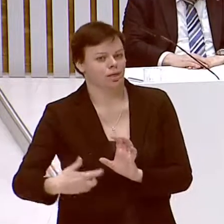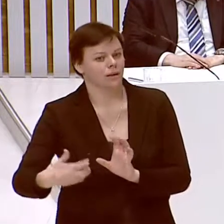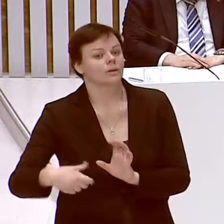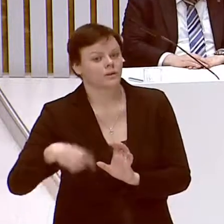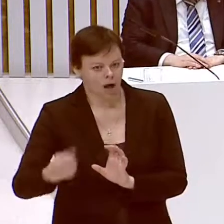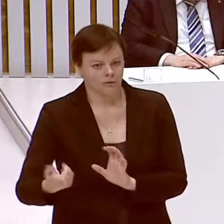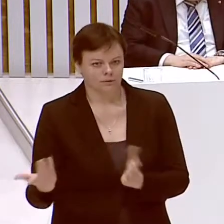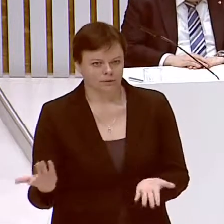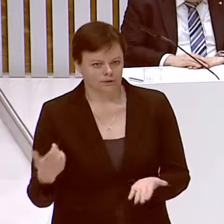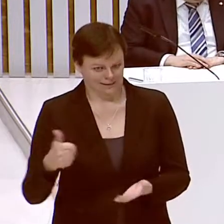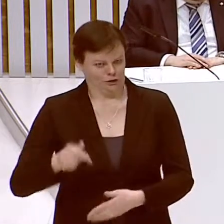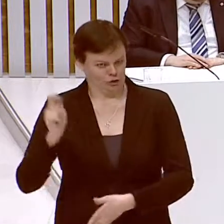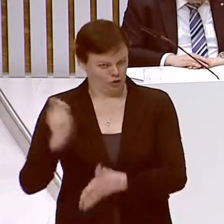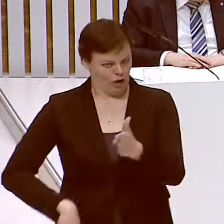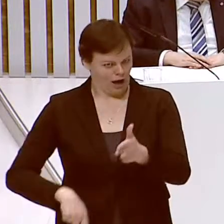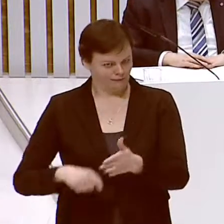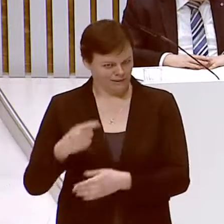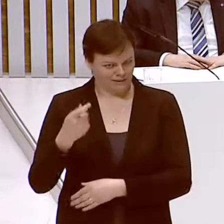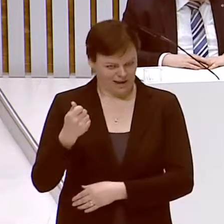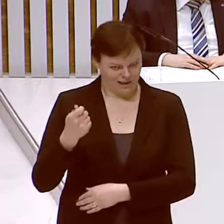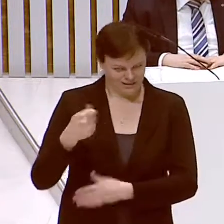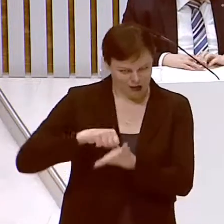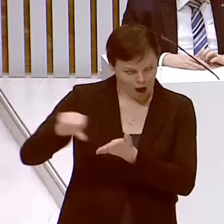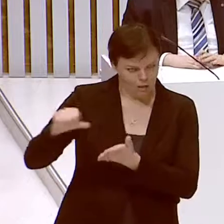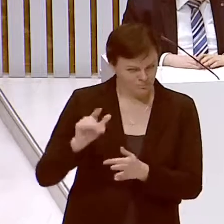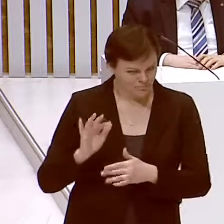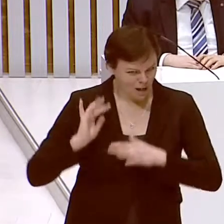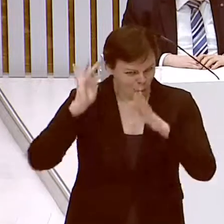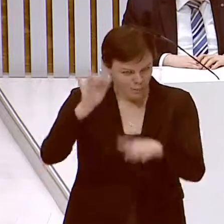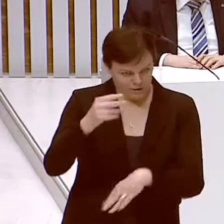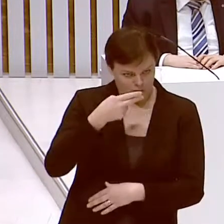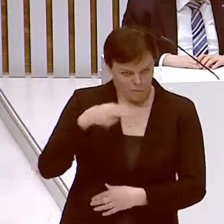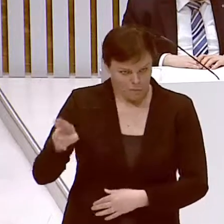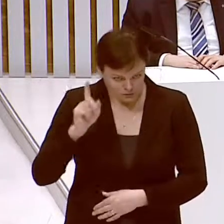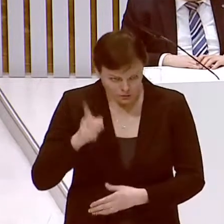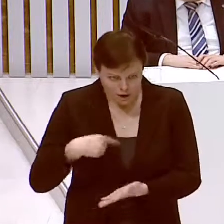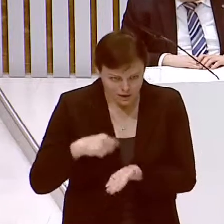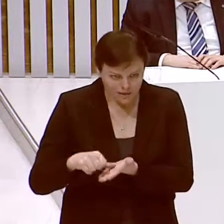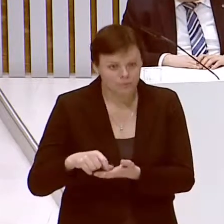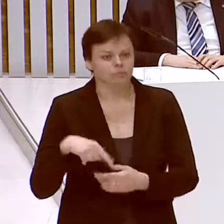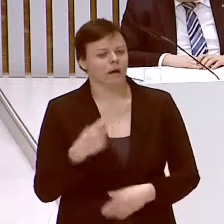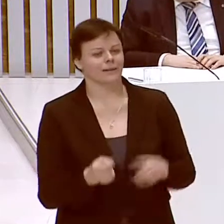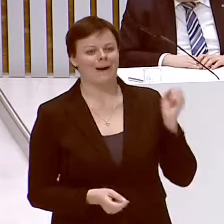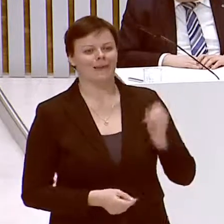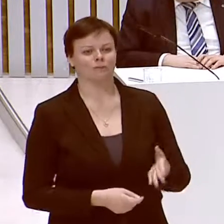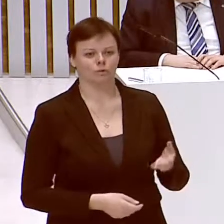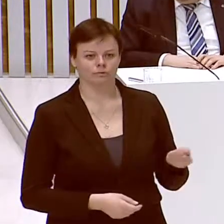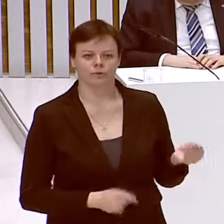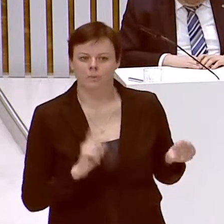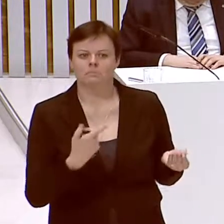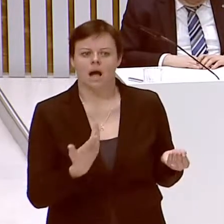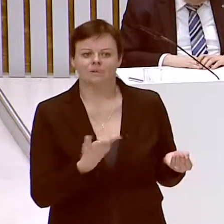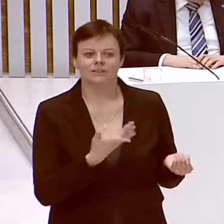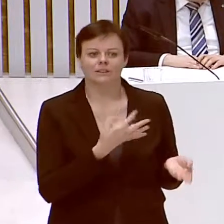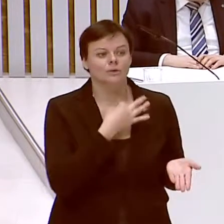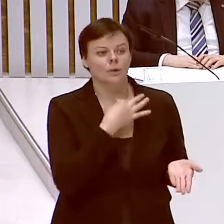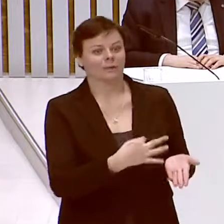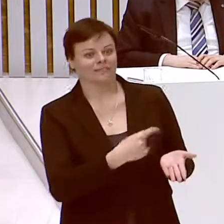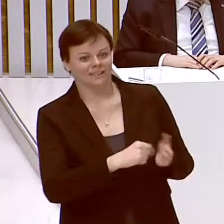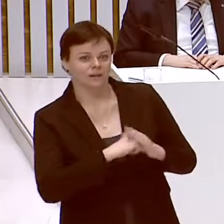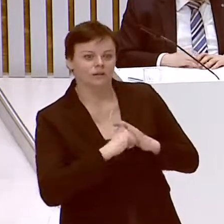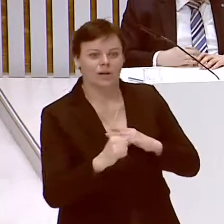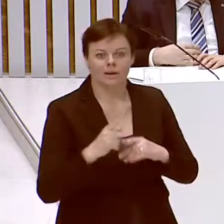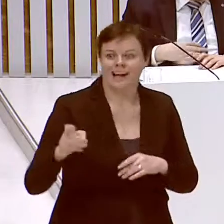Millionenhöhe drohen, wurde der Sozialausschuss gebeten, diesen Entwurf, der nur die nötigsten Änderungen der EU-Vorgaben